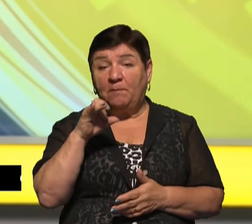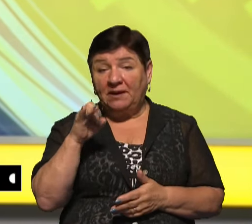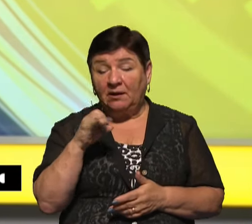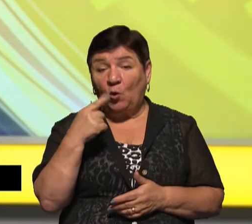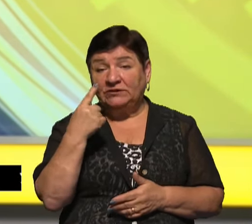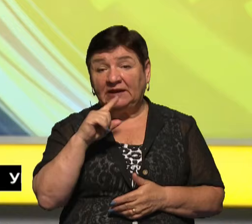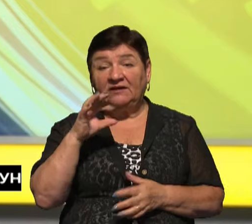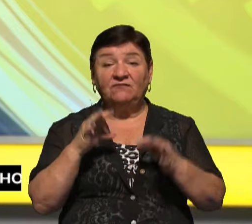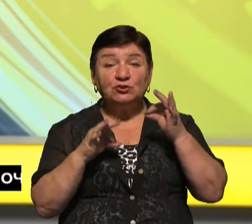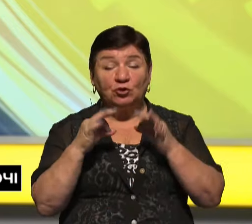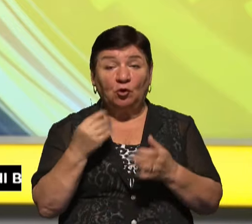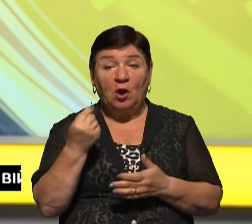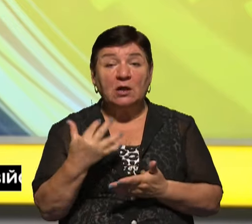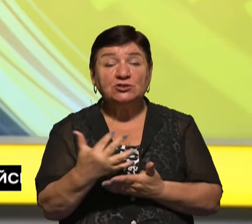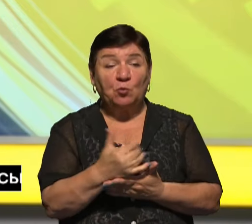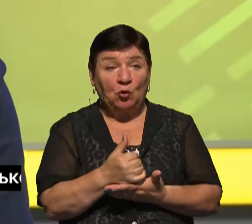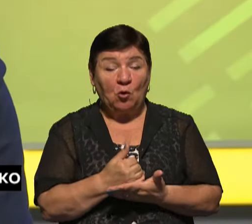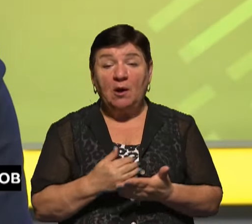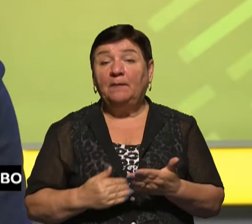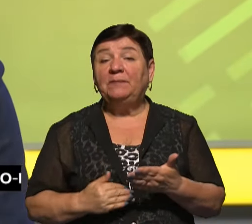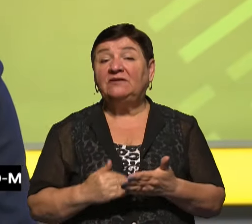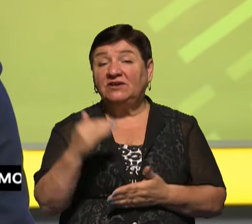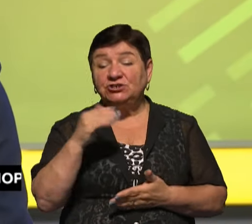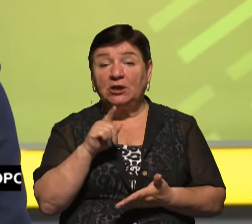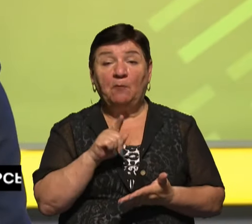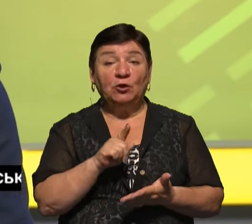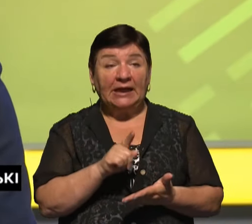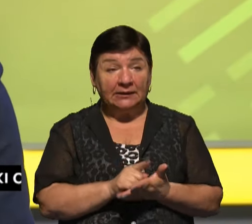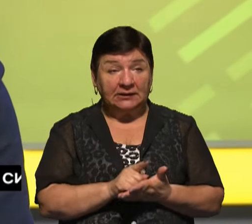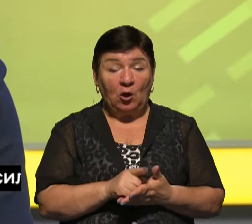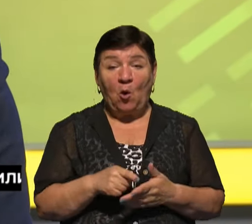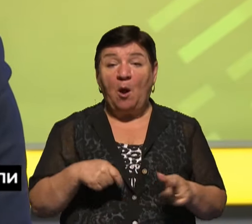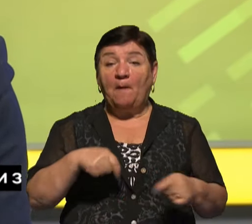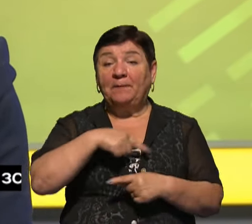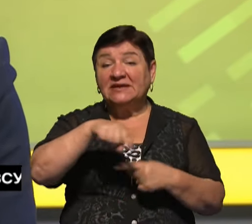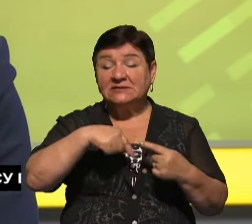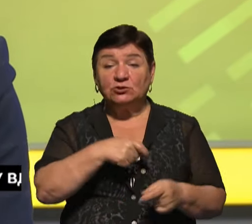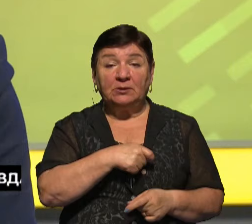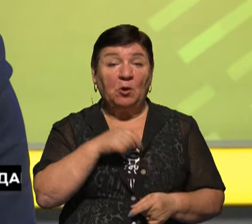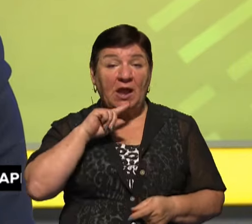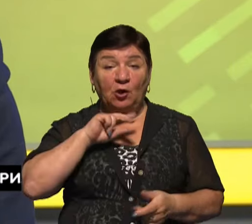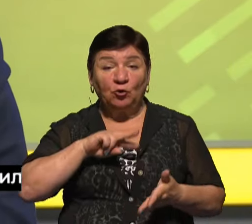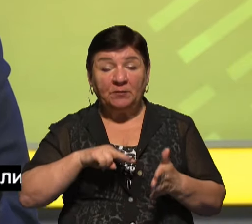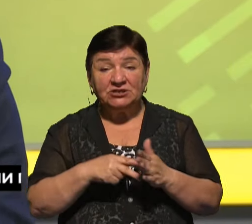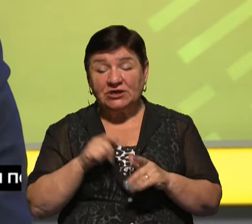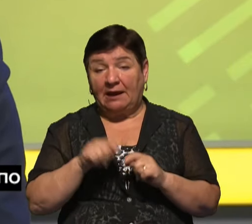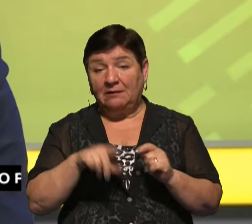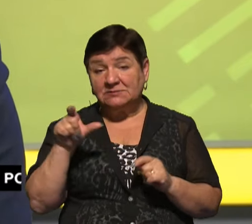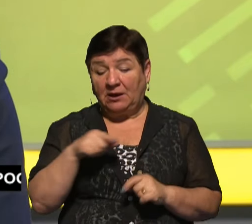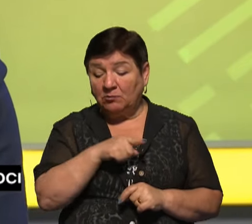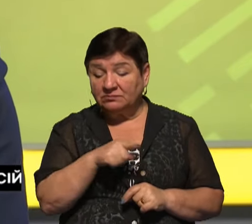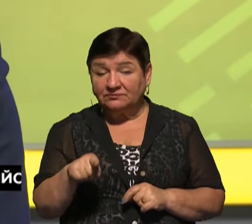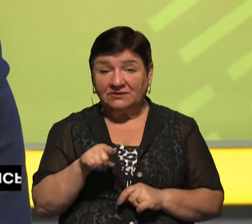1% збору. Ну і про підвищення податків до бізнесу депутатів та економічних експертів дізнаємося протягом